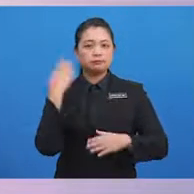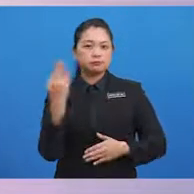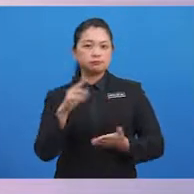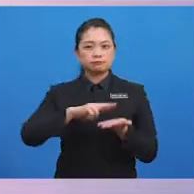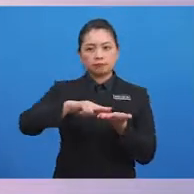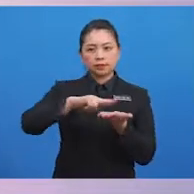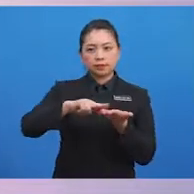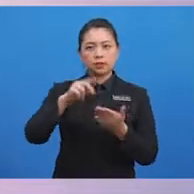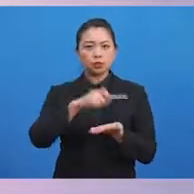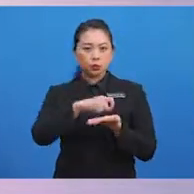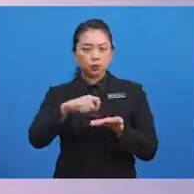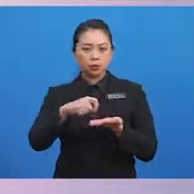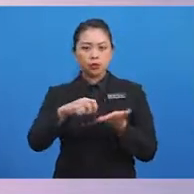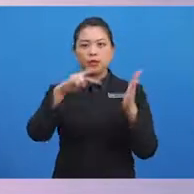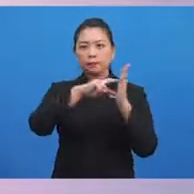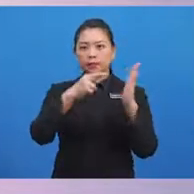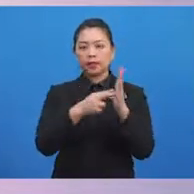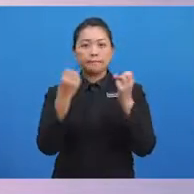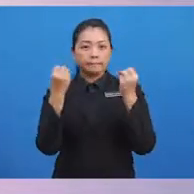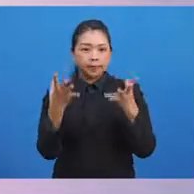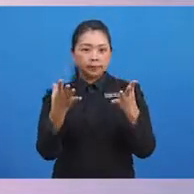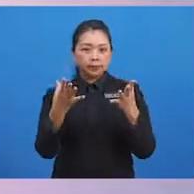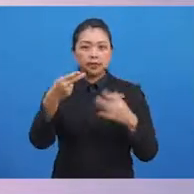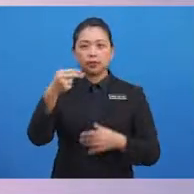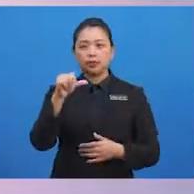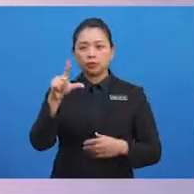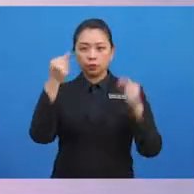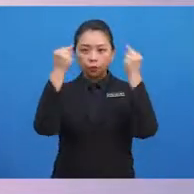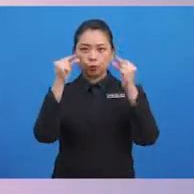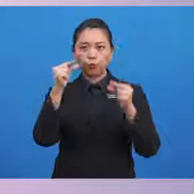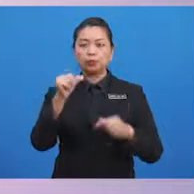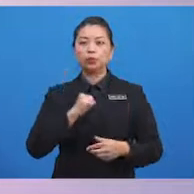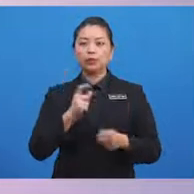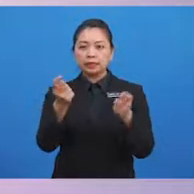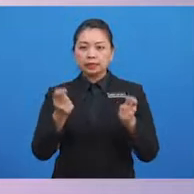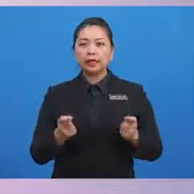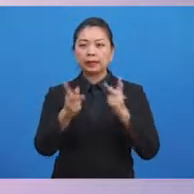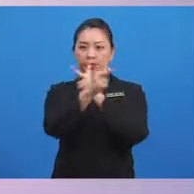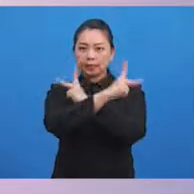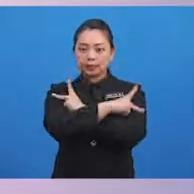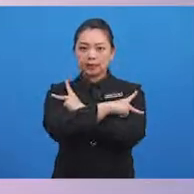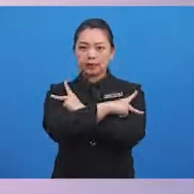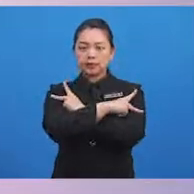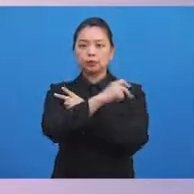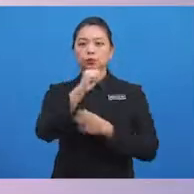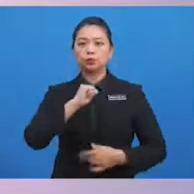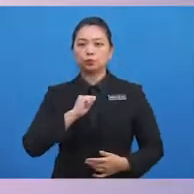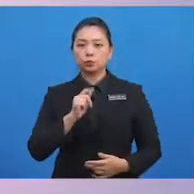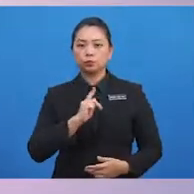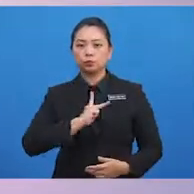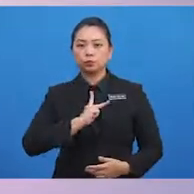tulis, mengerti banyak hal. Guruku, terima kasihku.